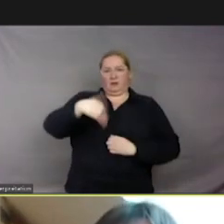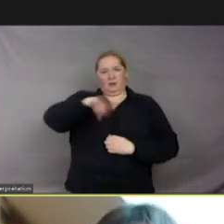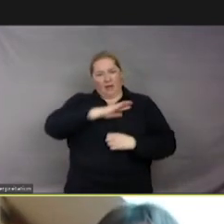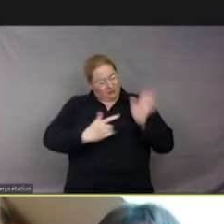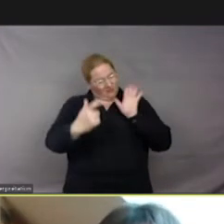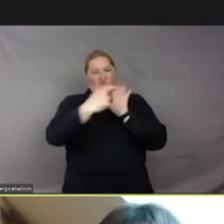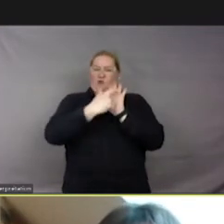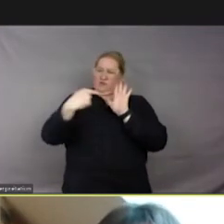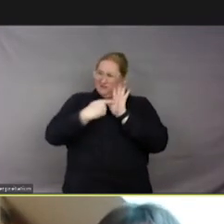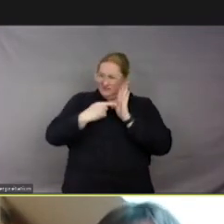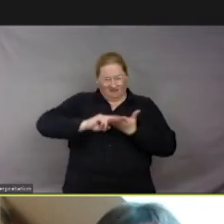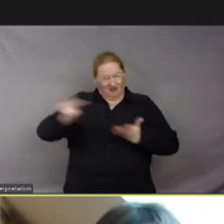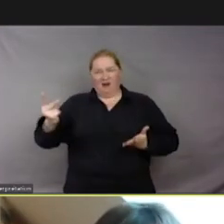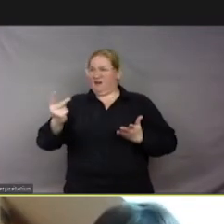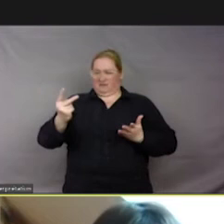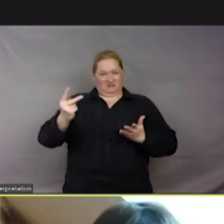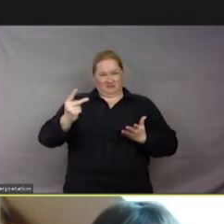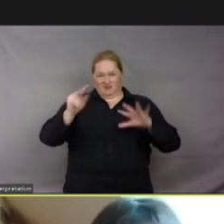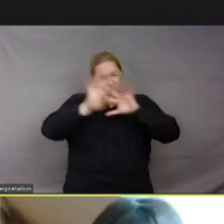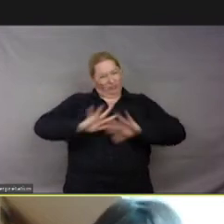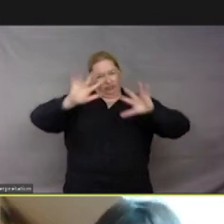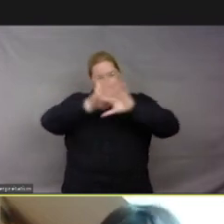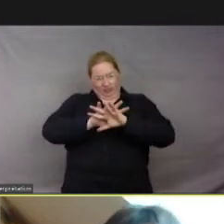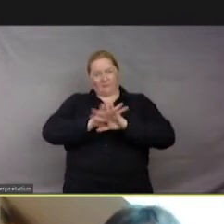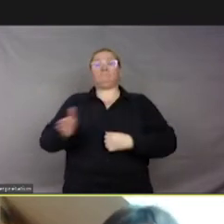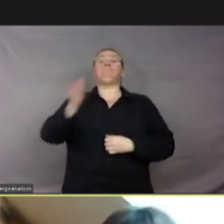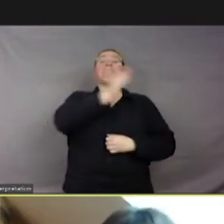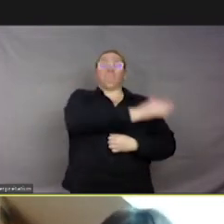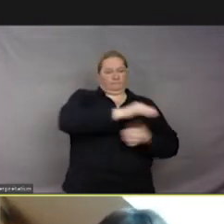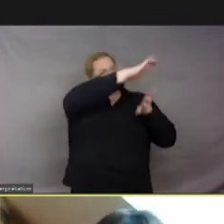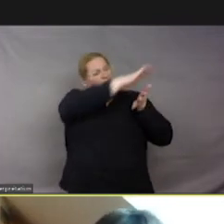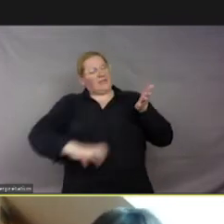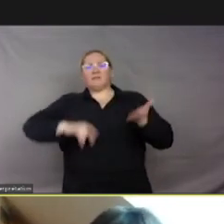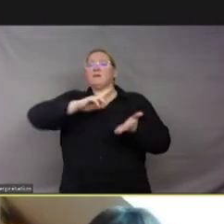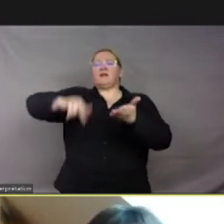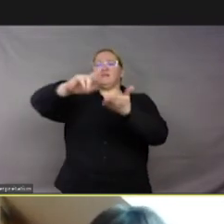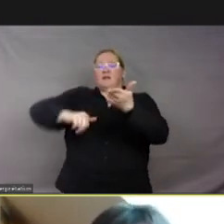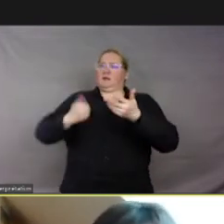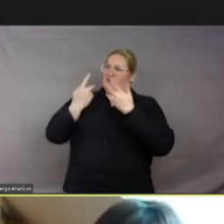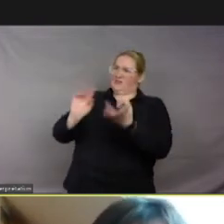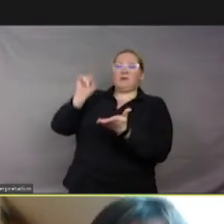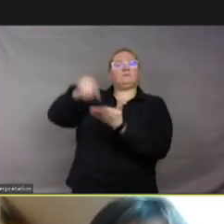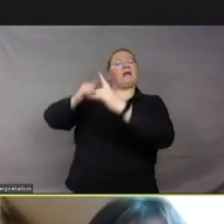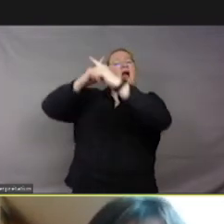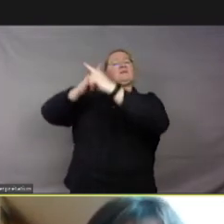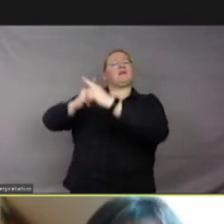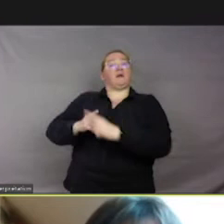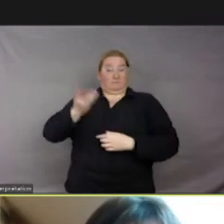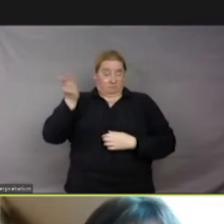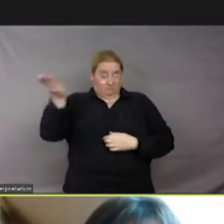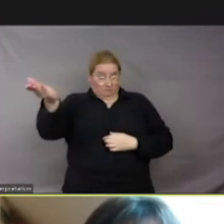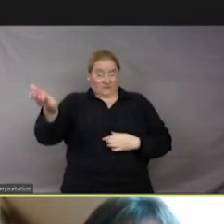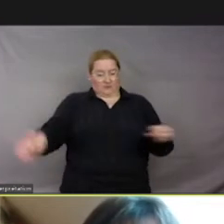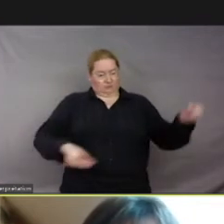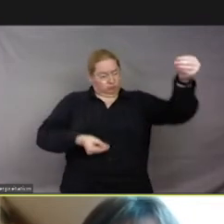Par exemple, si nous prenons le traité d'Amsterdam, donc le traité d'Amsterdam qui fait évidemment,